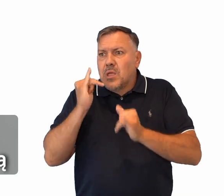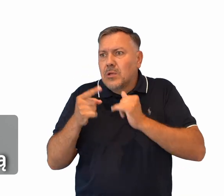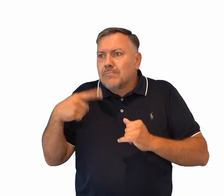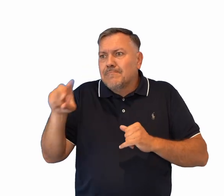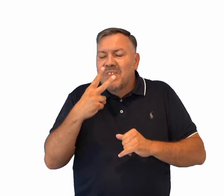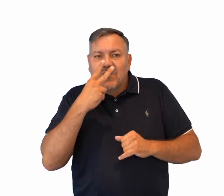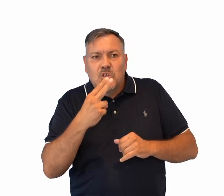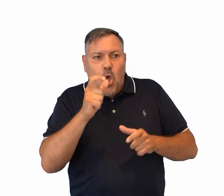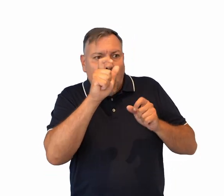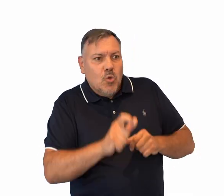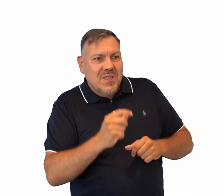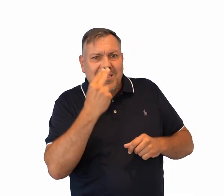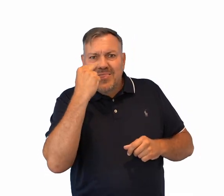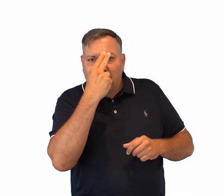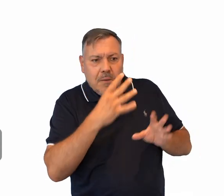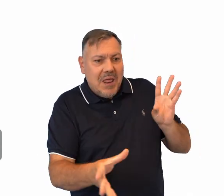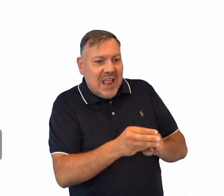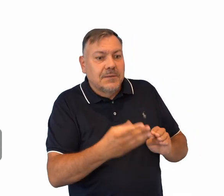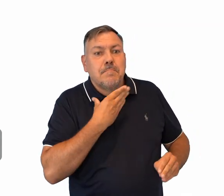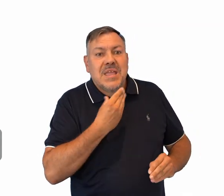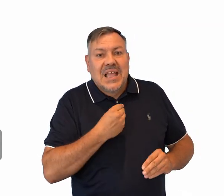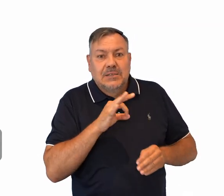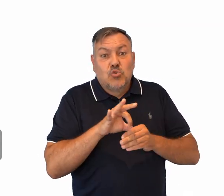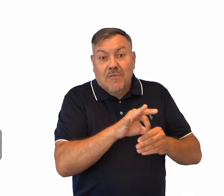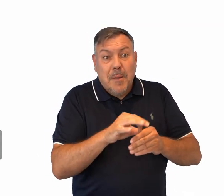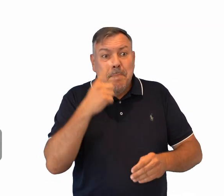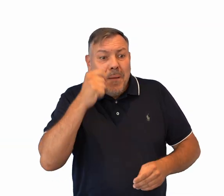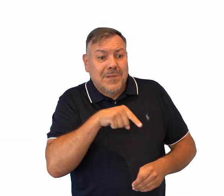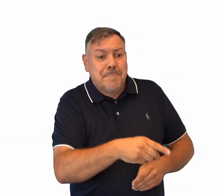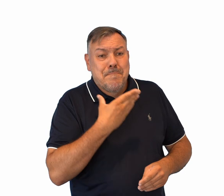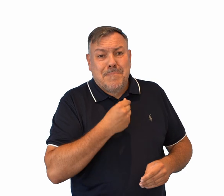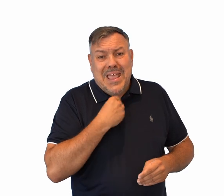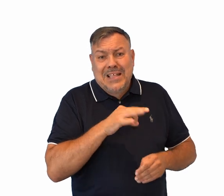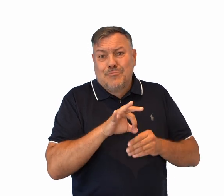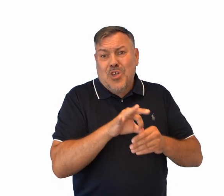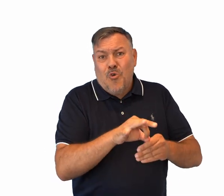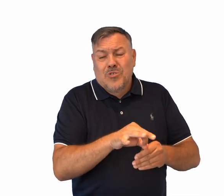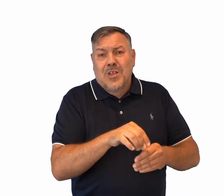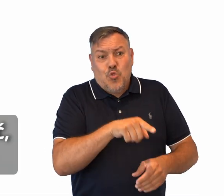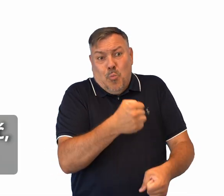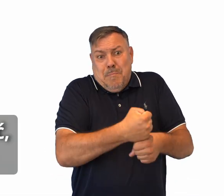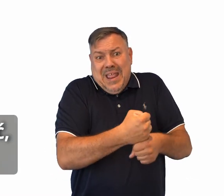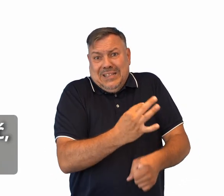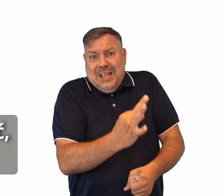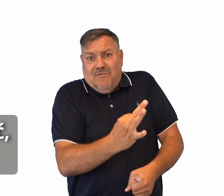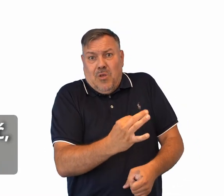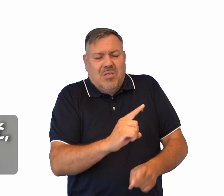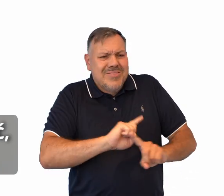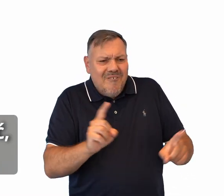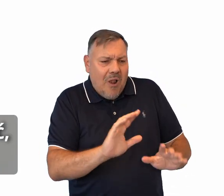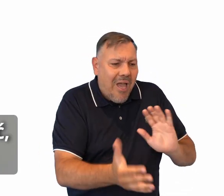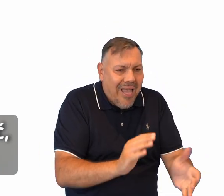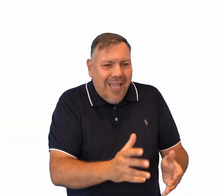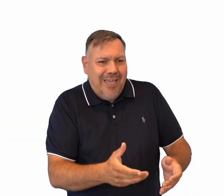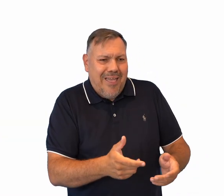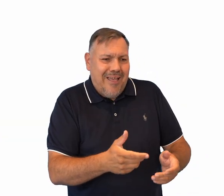osobę niewidomą z psem przewodnikiem, pamiętajmy o tym, że ten pies, przewodnik jest w pracy. Jego nie można dekoncentrować,